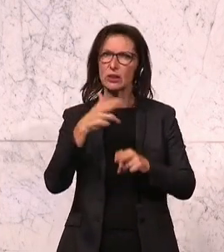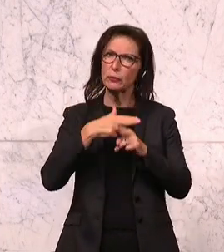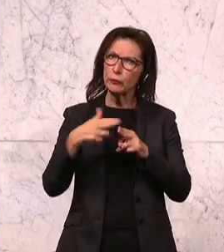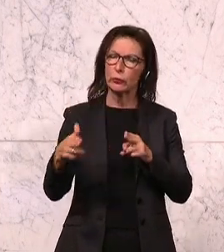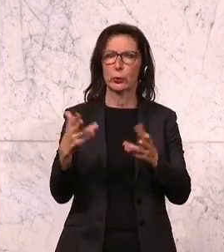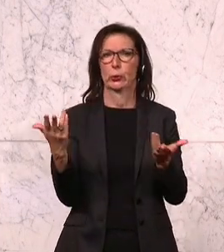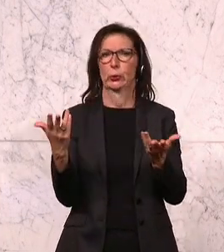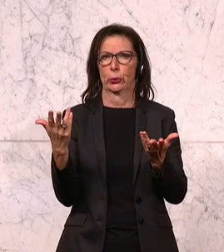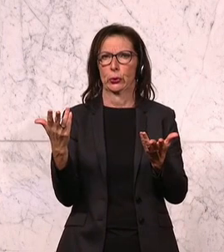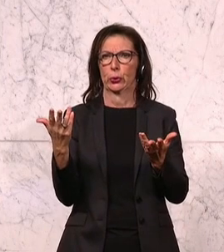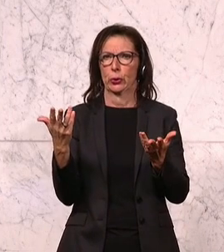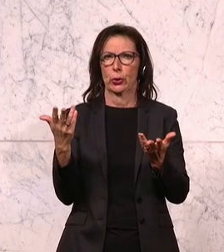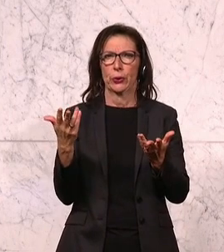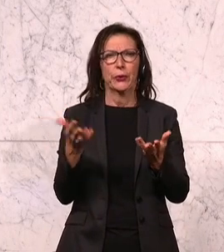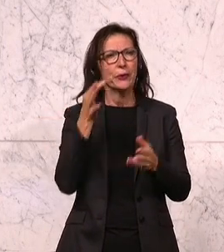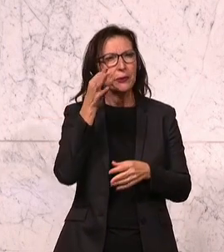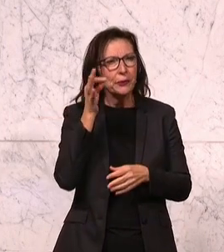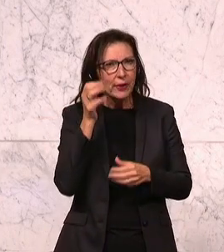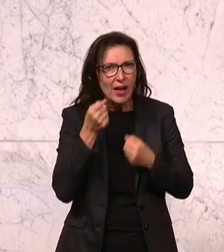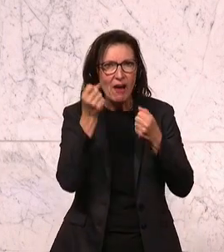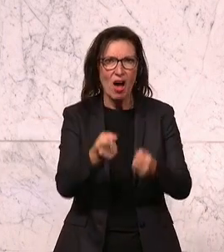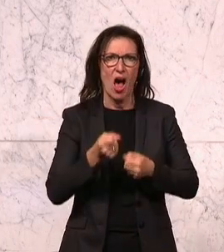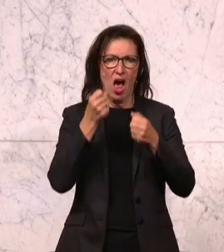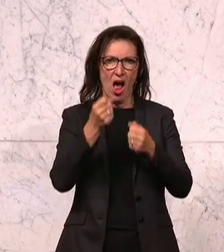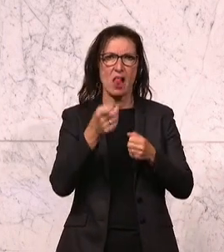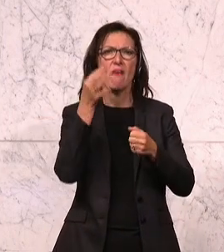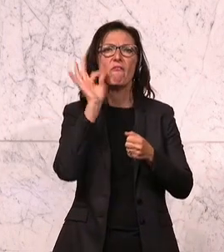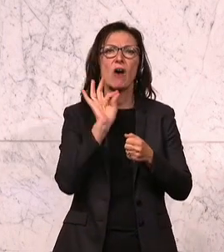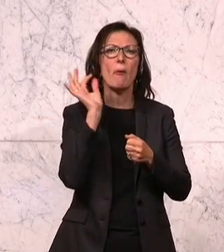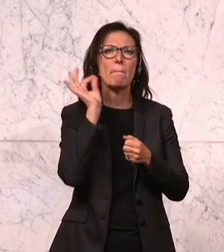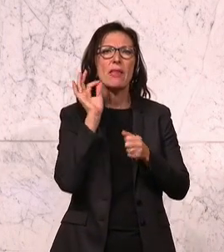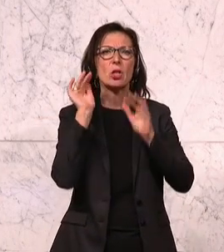von Gewalt gegen Frauen im Budget festgelegt wurde.